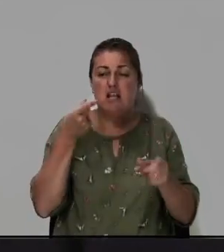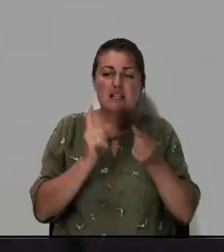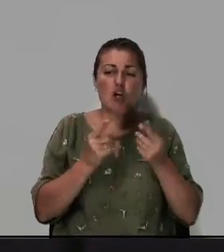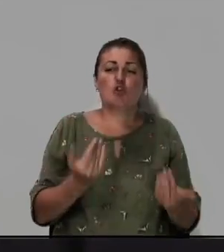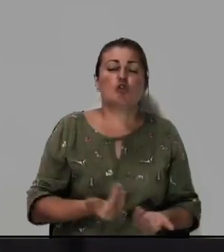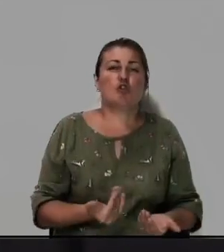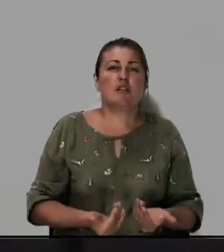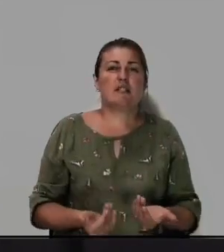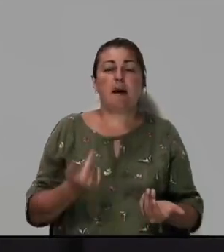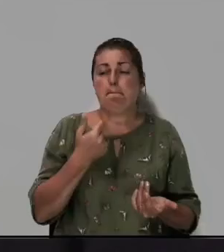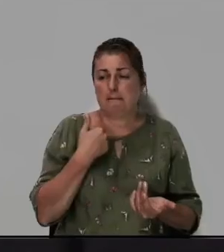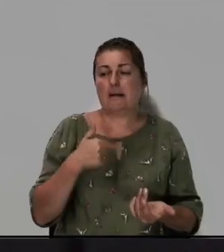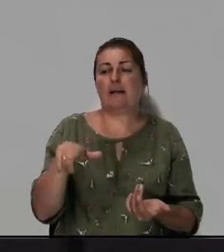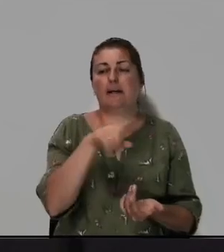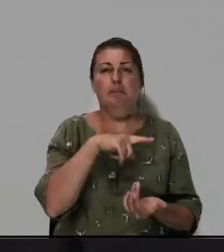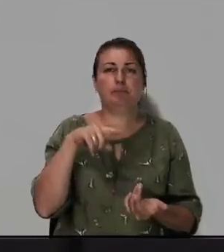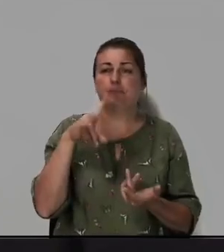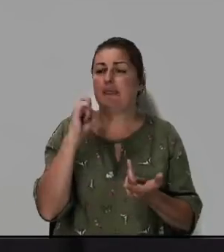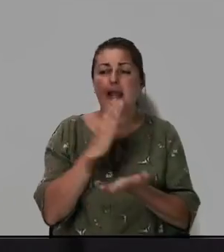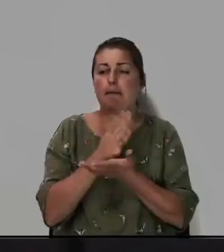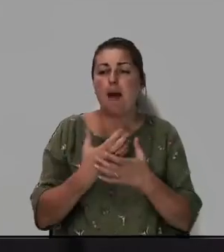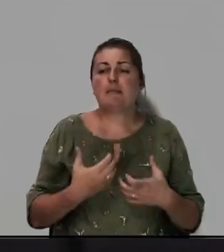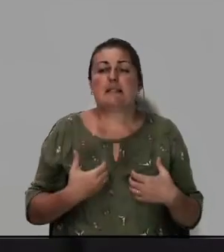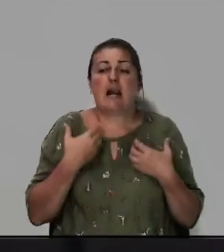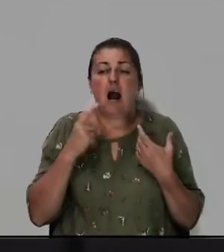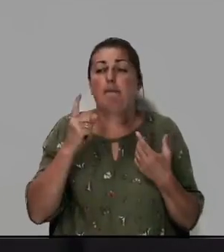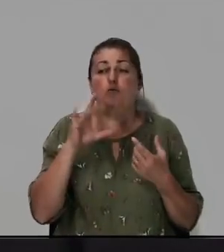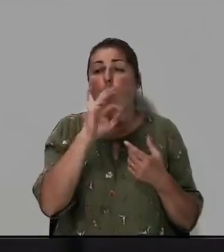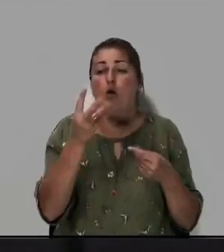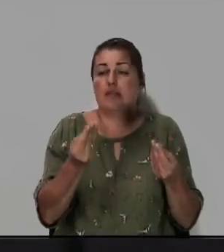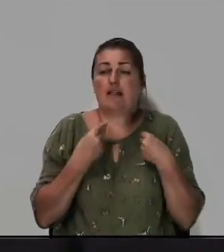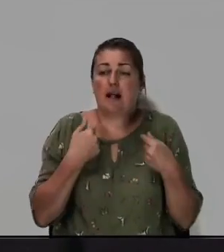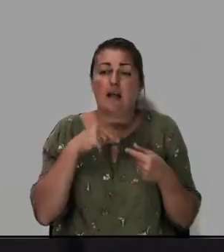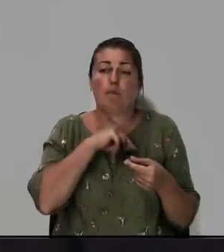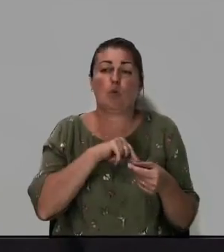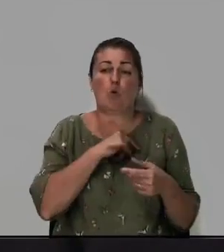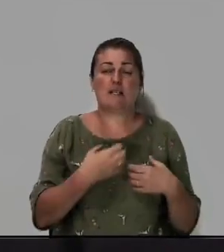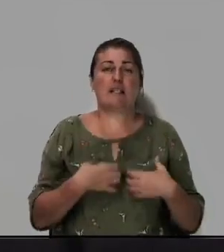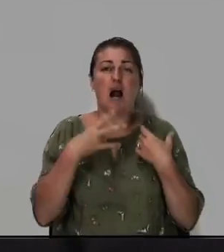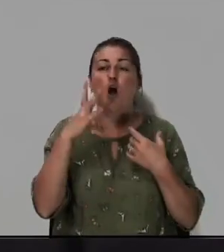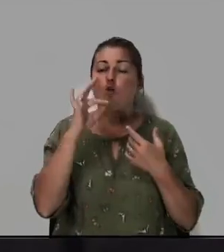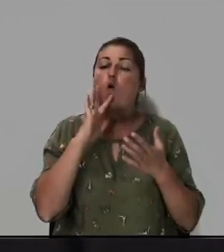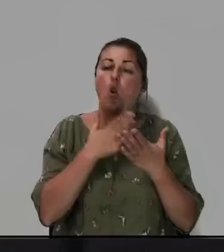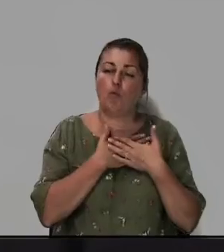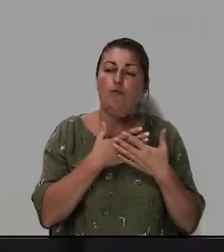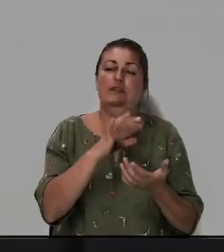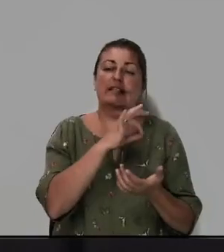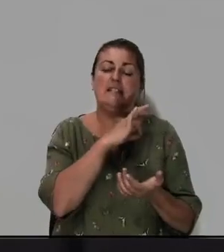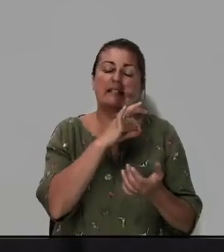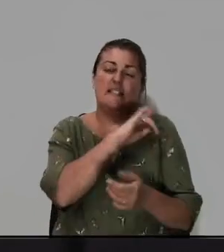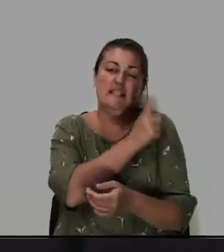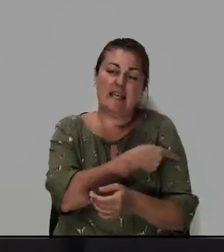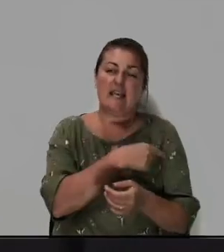жизнь. Мы не имеем страха, потому что Он не дал нам духа страха, но любви, силы, силы мудрые.